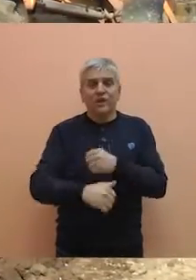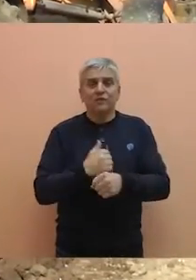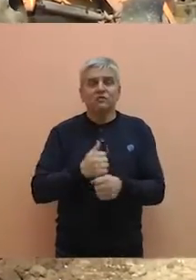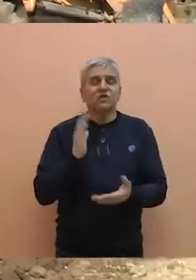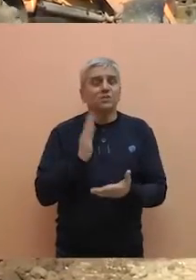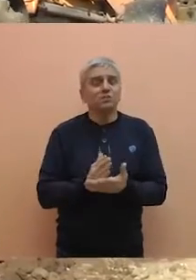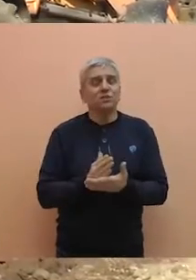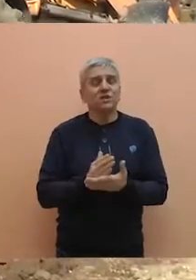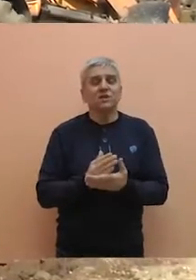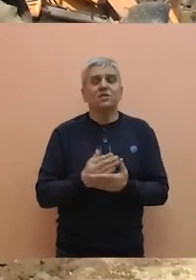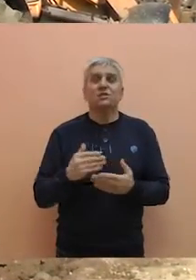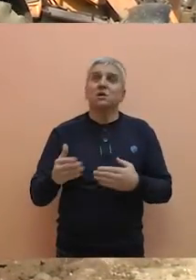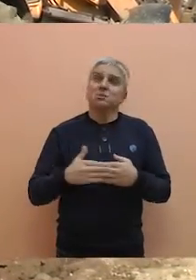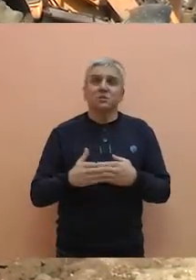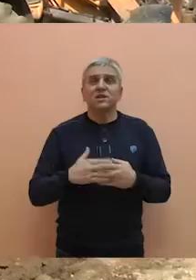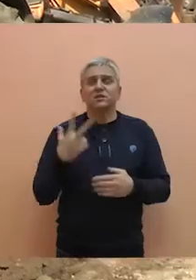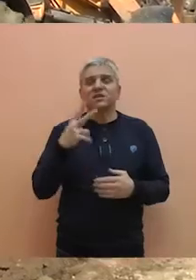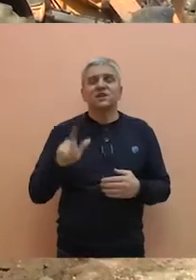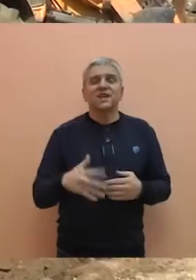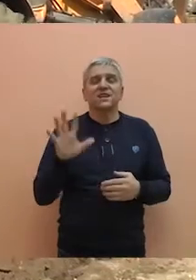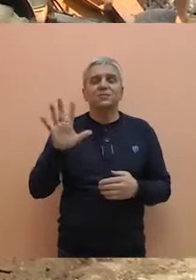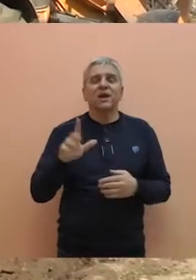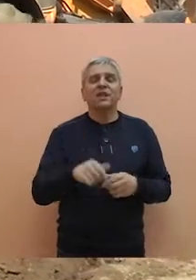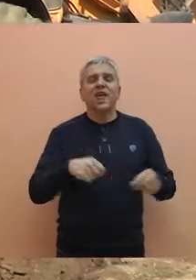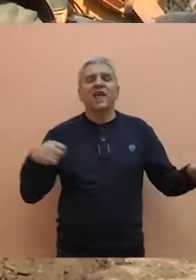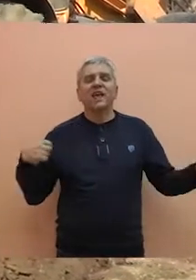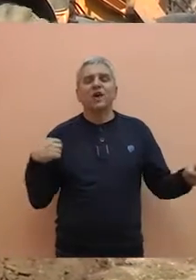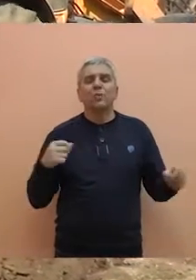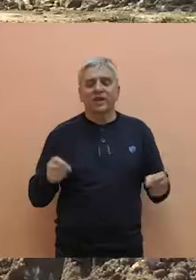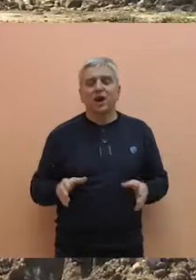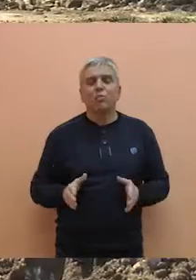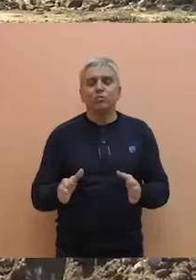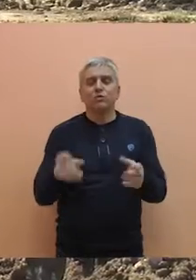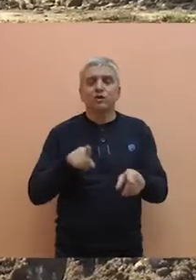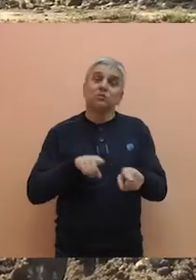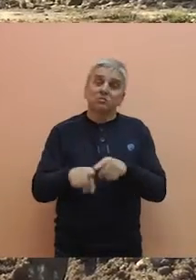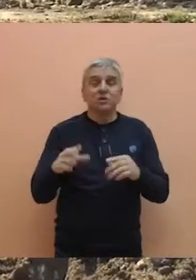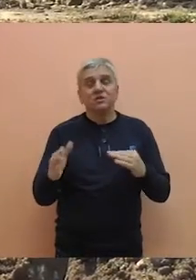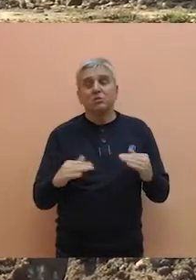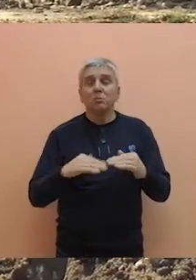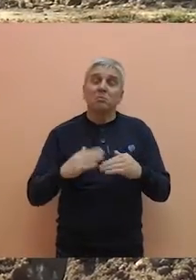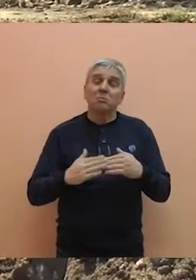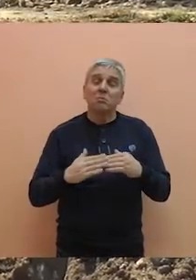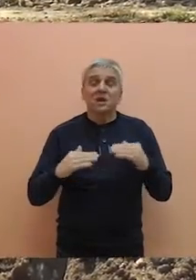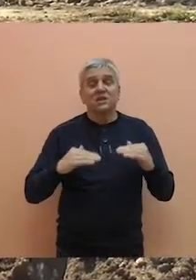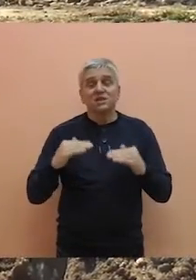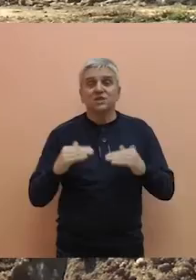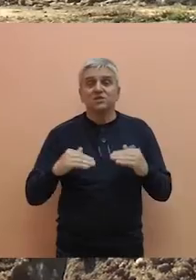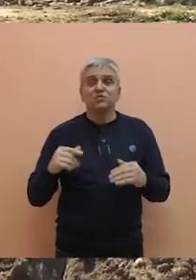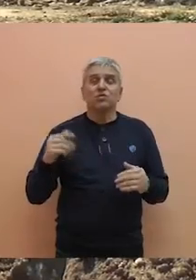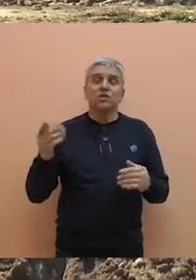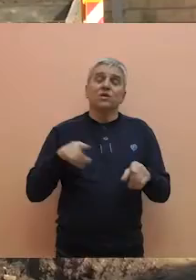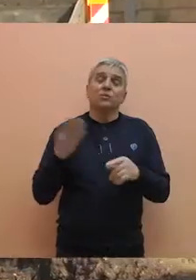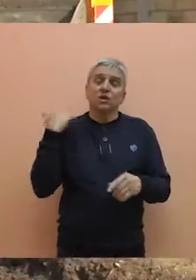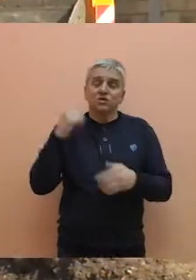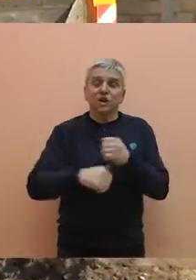ove godine ukupno će biti asfaltirano oko 3,5 km kolovoza, što je približno prošlogodišnjoj investiciji u ovom